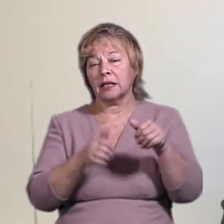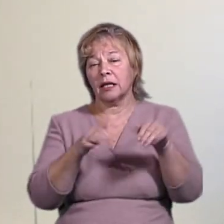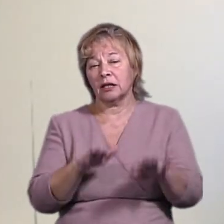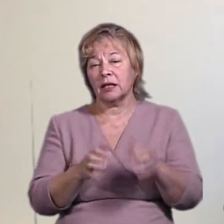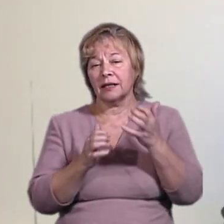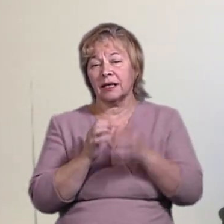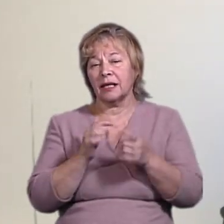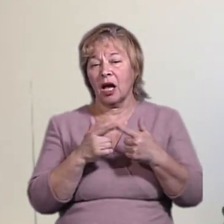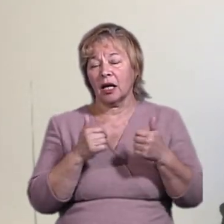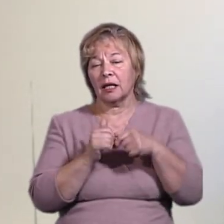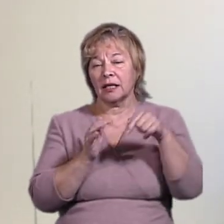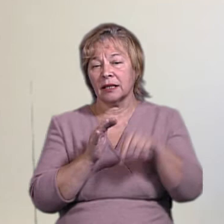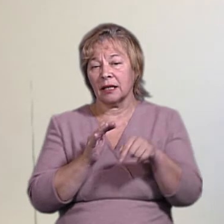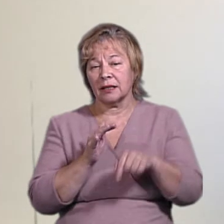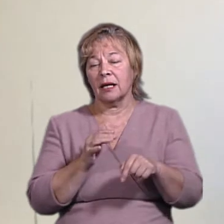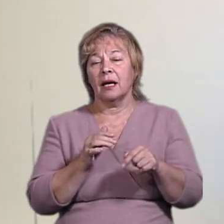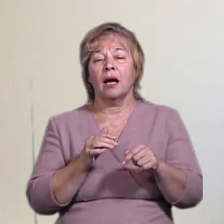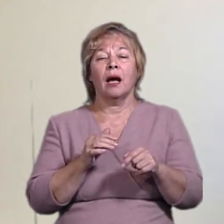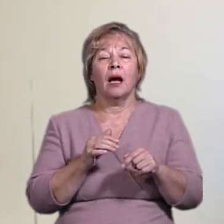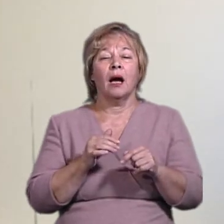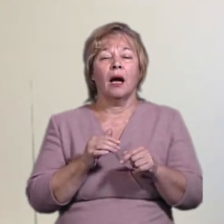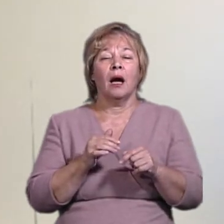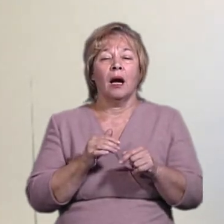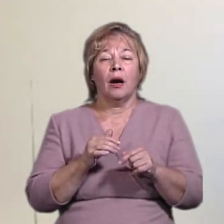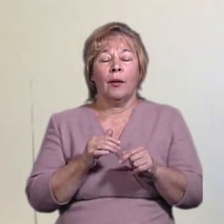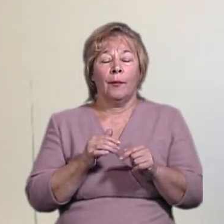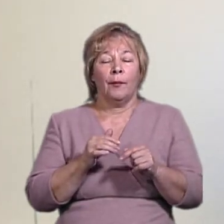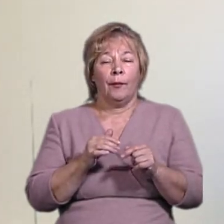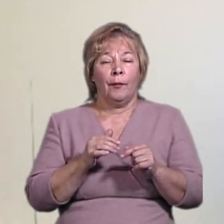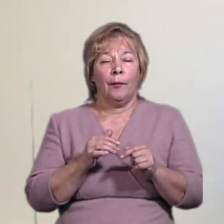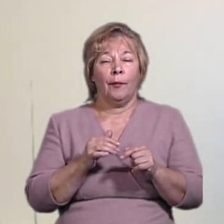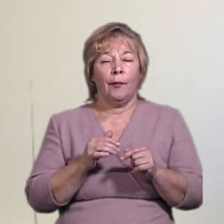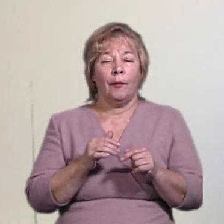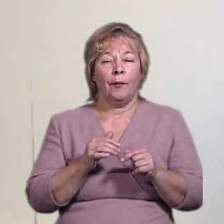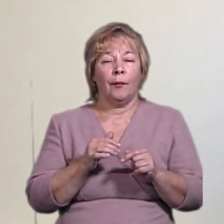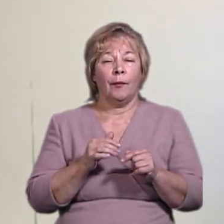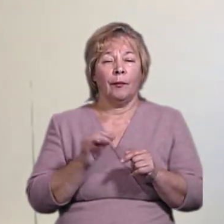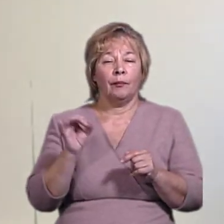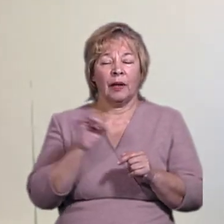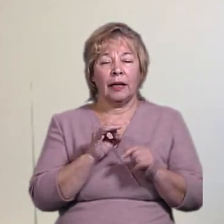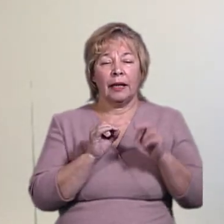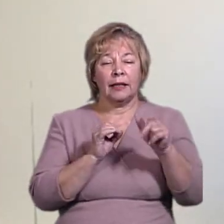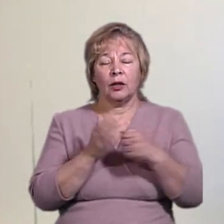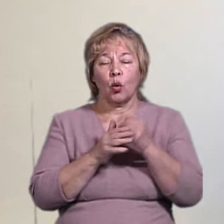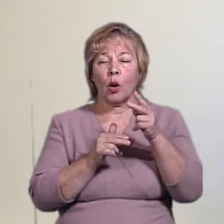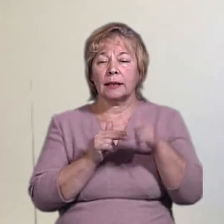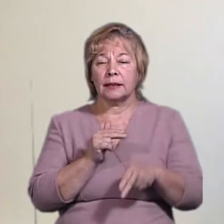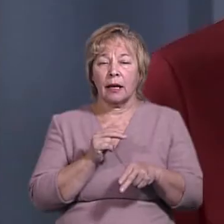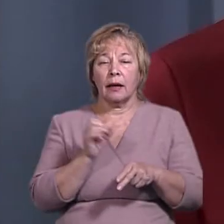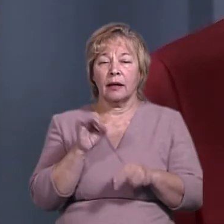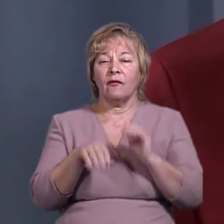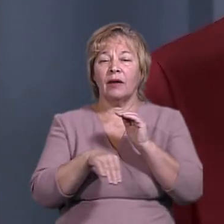всередині організації. Політичні рішення приймаються не лише політичними структурами. Йти до кінця і